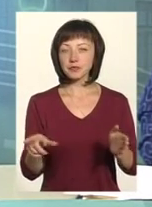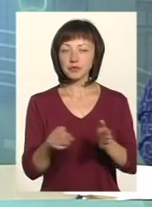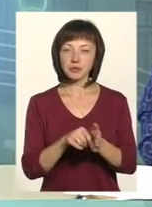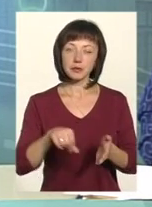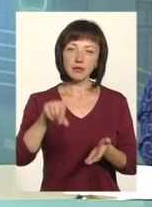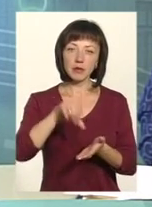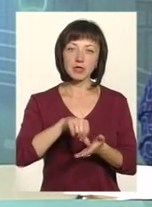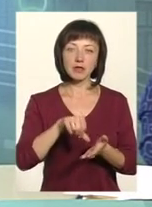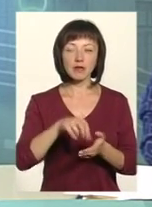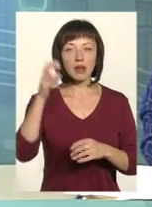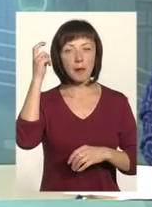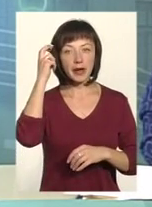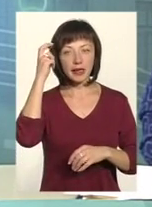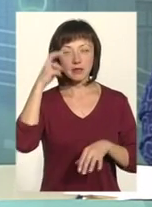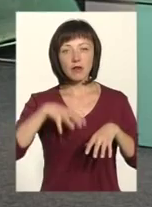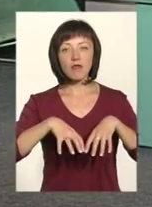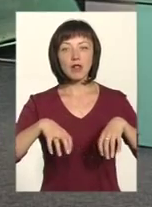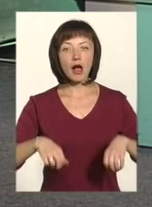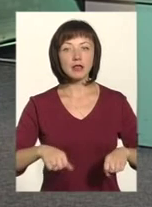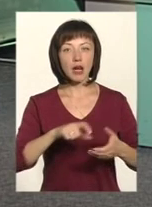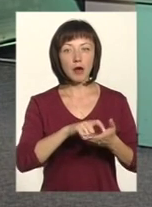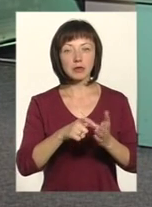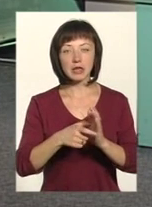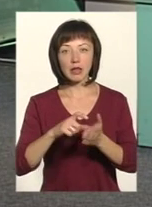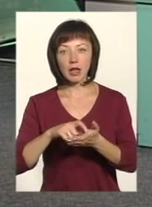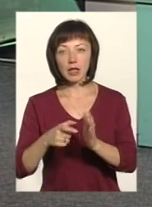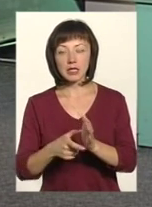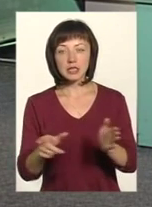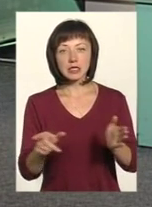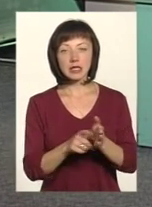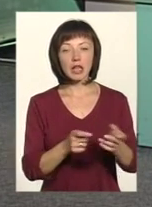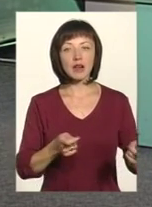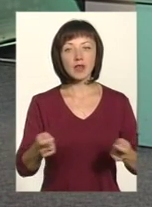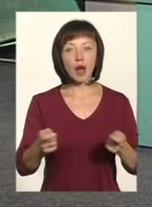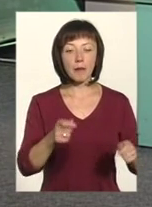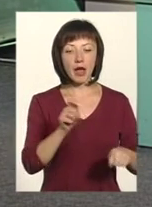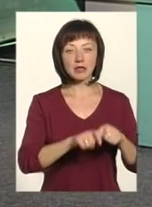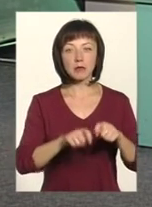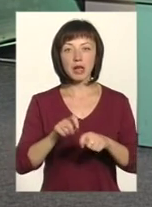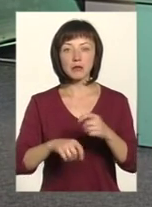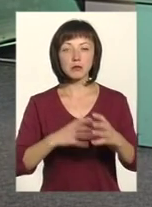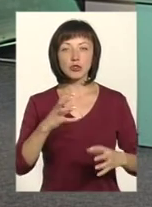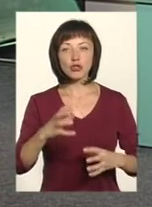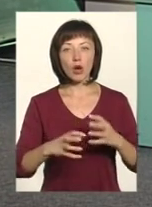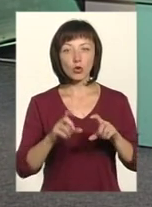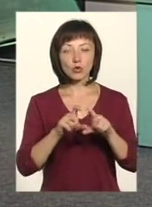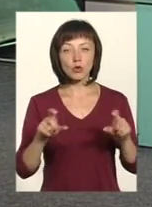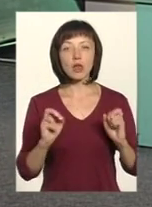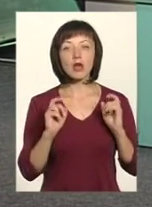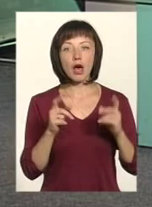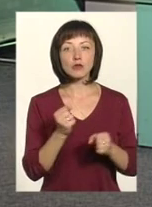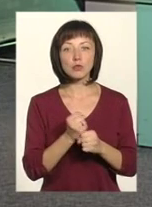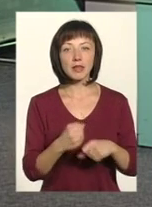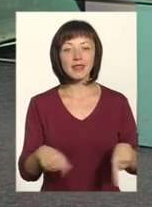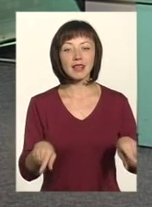київських владних кабінетів, з керівниками, експертами міжнародних структур, як зробити так,